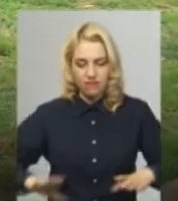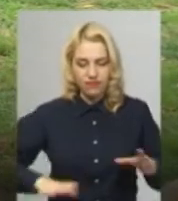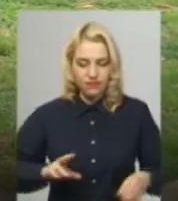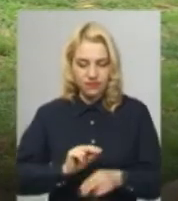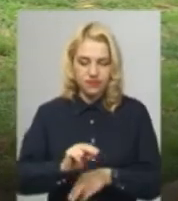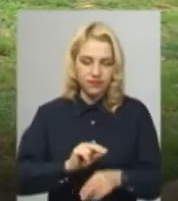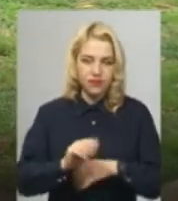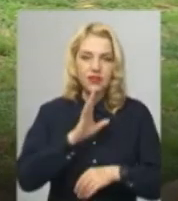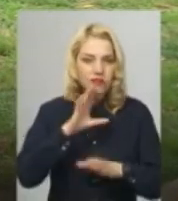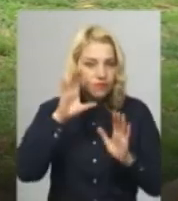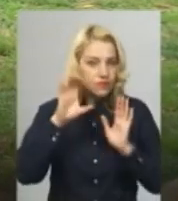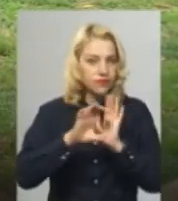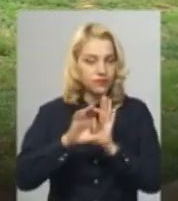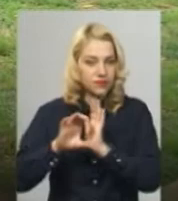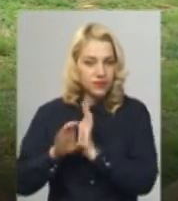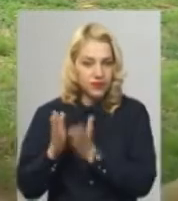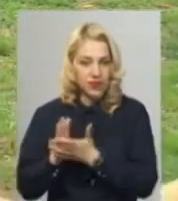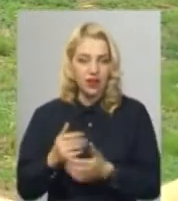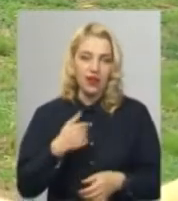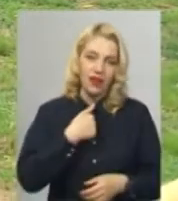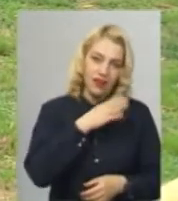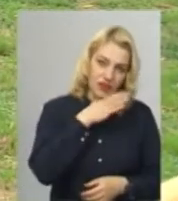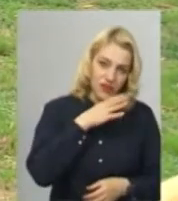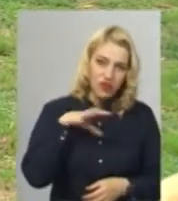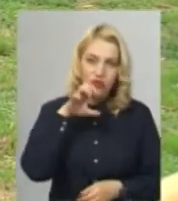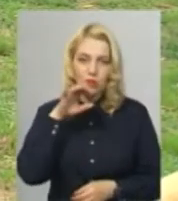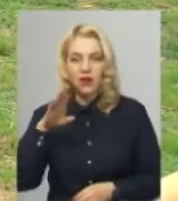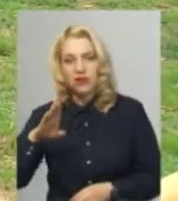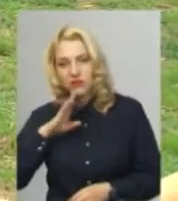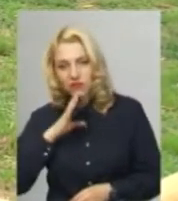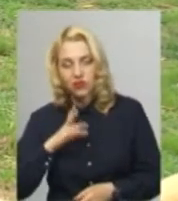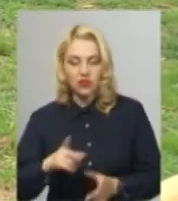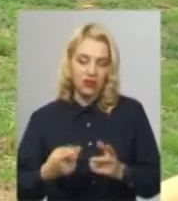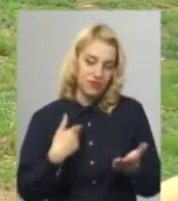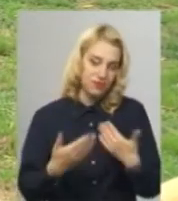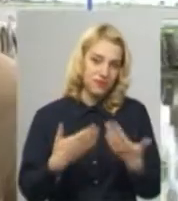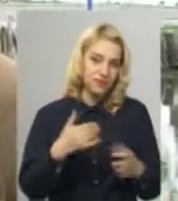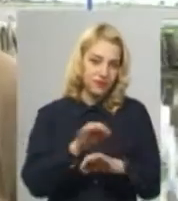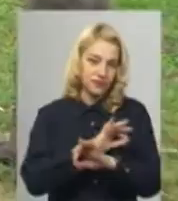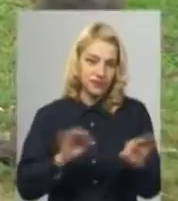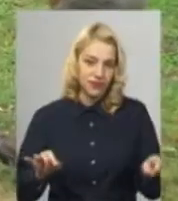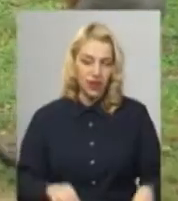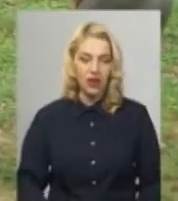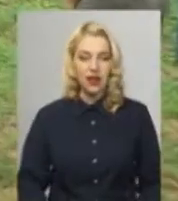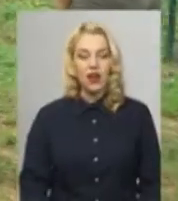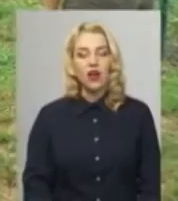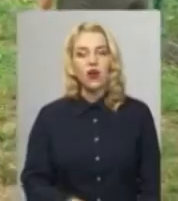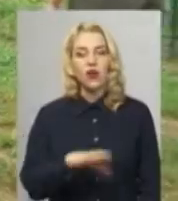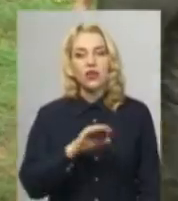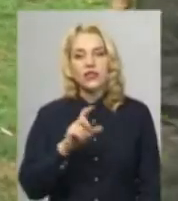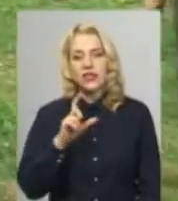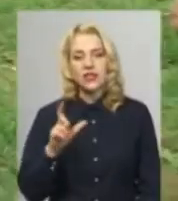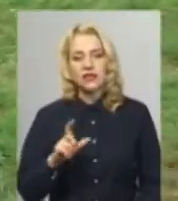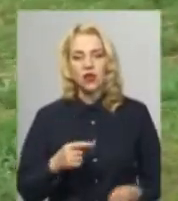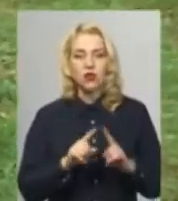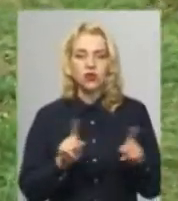Тобто, вона більше слухається. Ну, так як є дівчинка, і дівчинка, то ми один одного розуміємо. Олександр Заверуха особливої